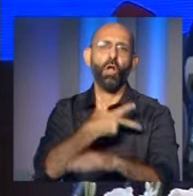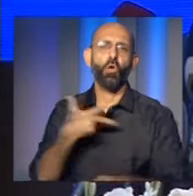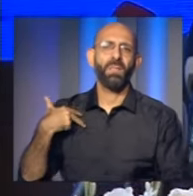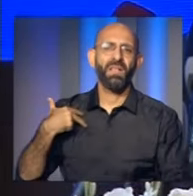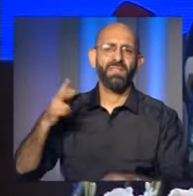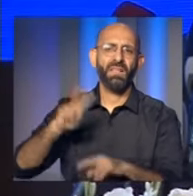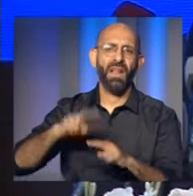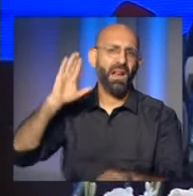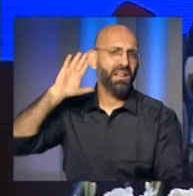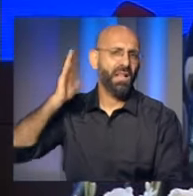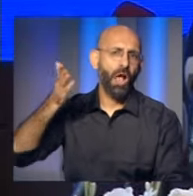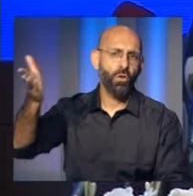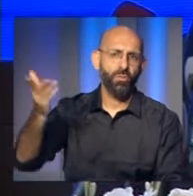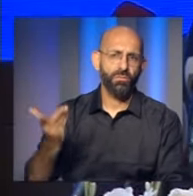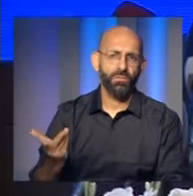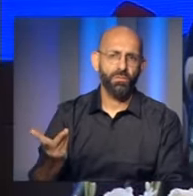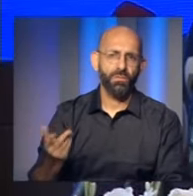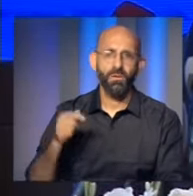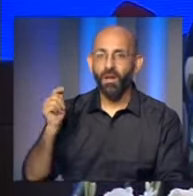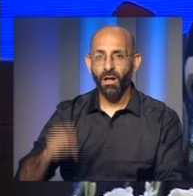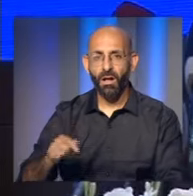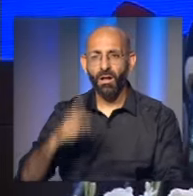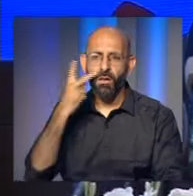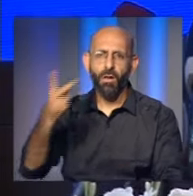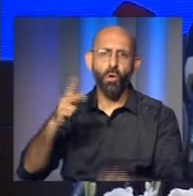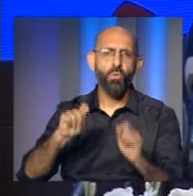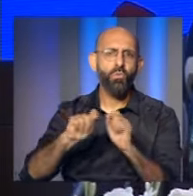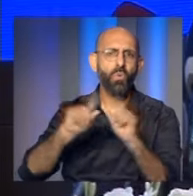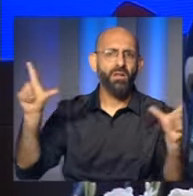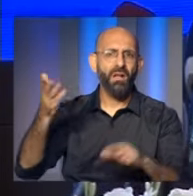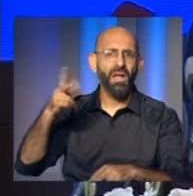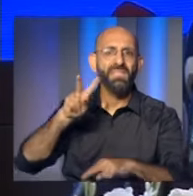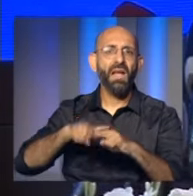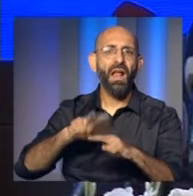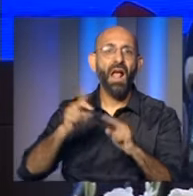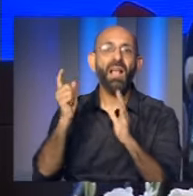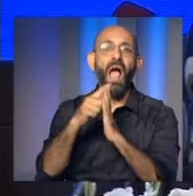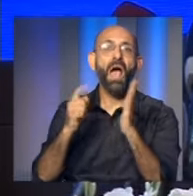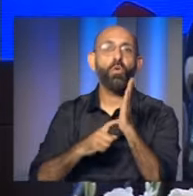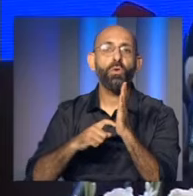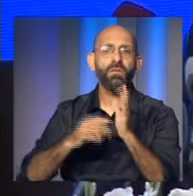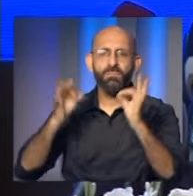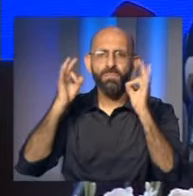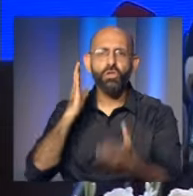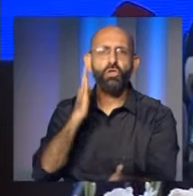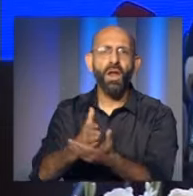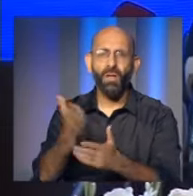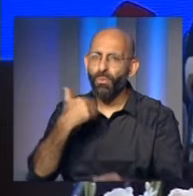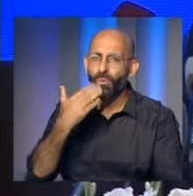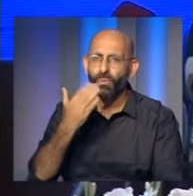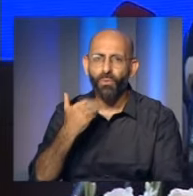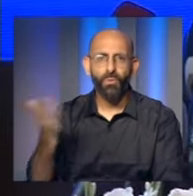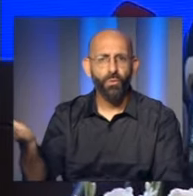قادة الكيان الإسرائيلي ومن ضمنهم الرئيس الوزراء الإسرائيلي لا